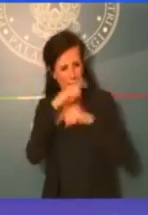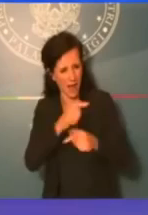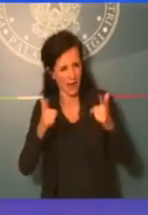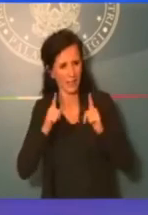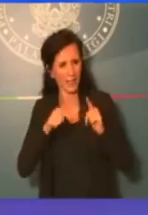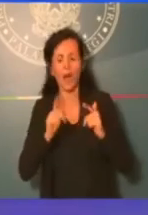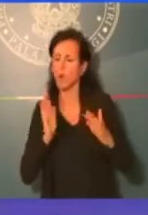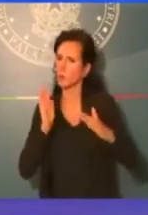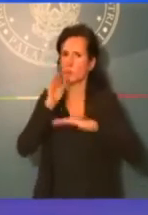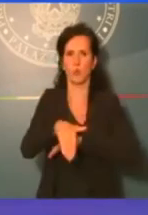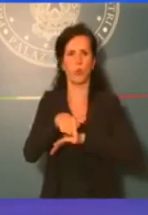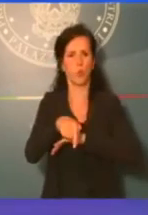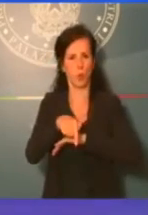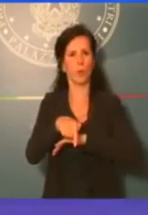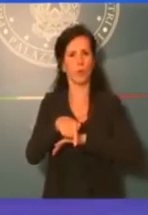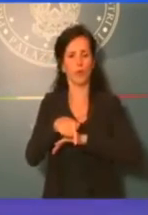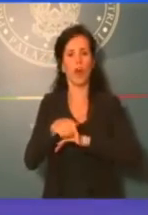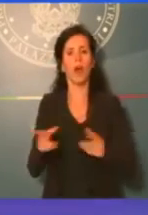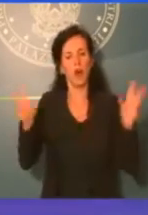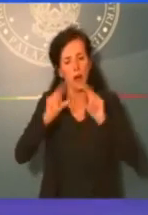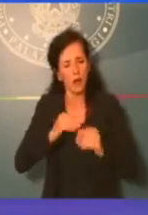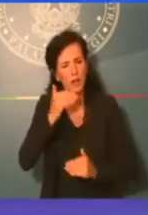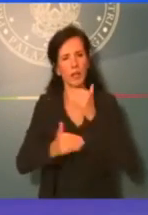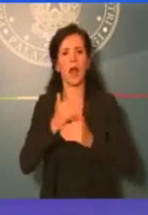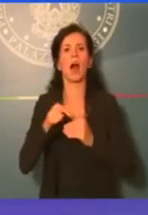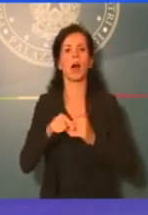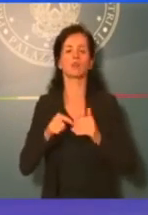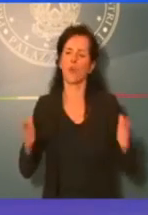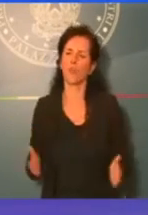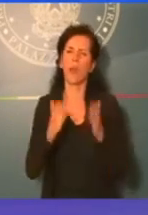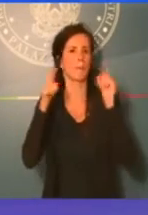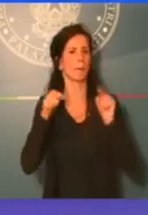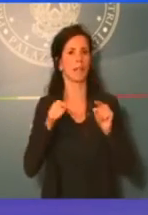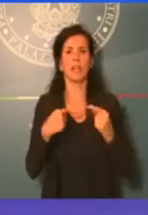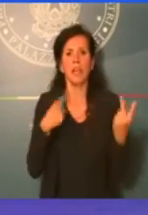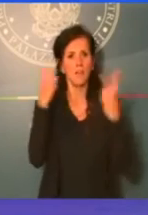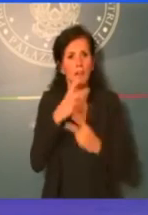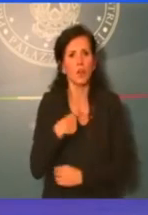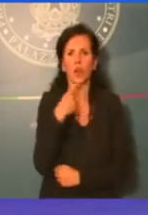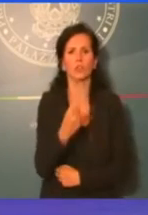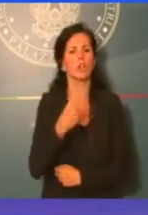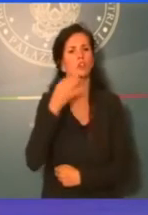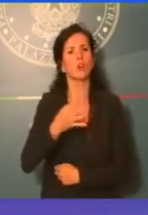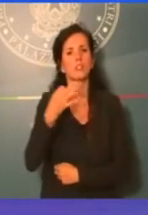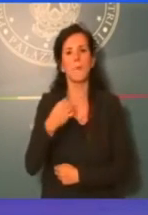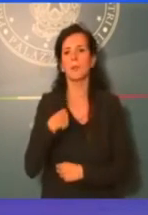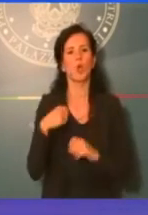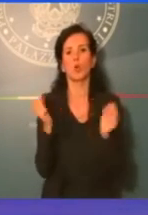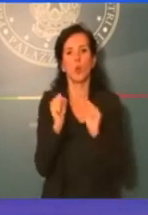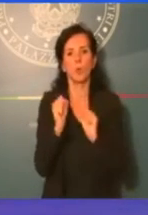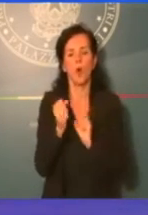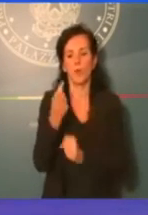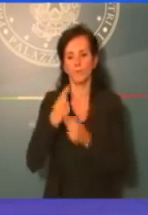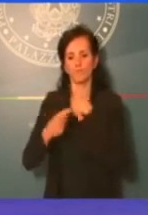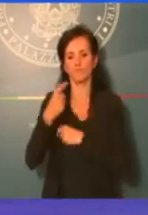possibile per un rilancio finalmente. Io ho sempre detto, noi non possiamo ritornare, ripristinare la normalità.